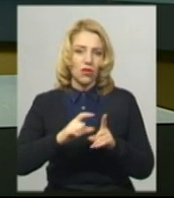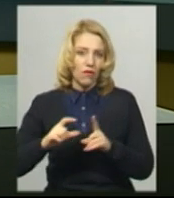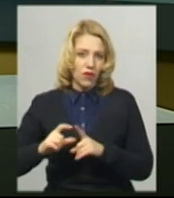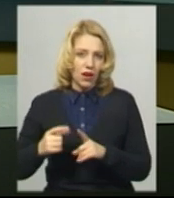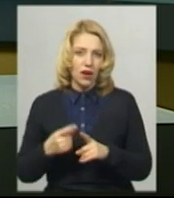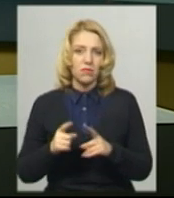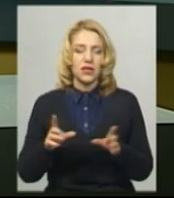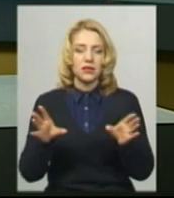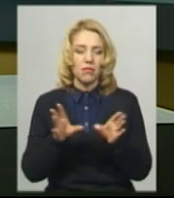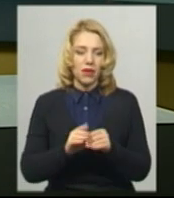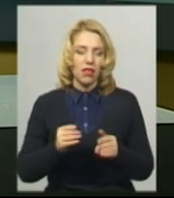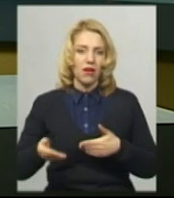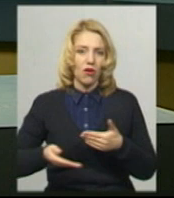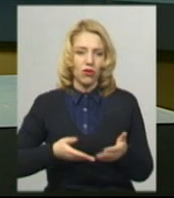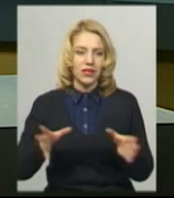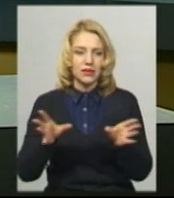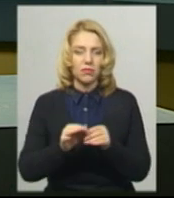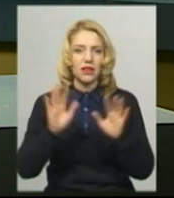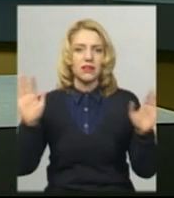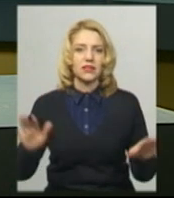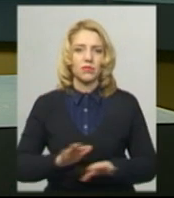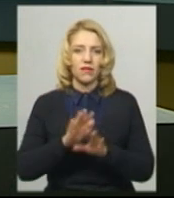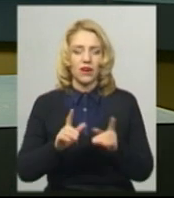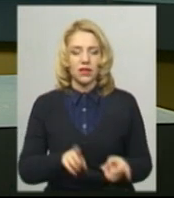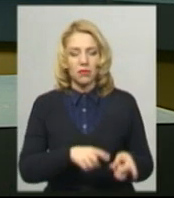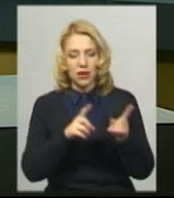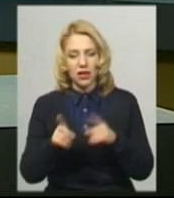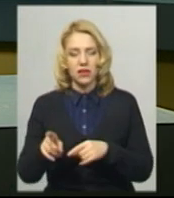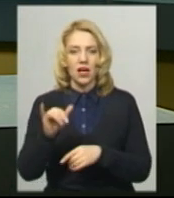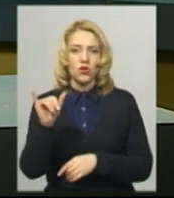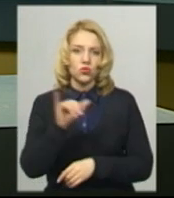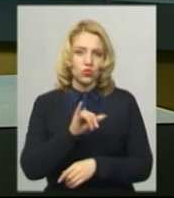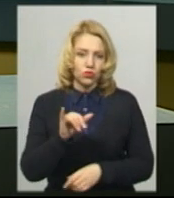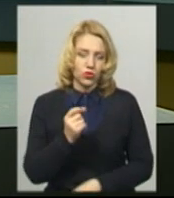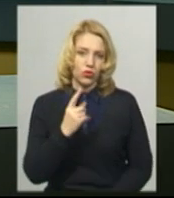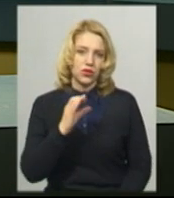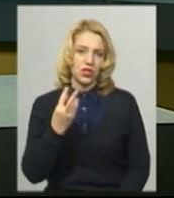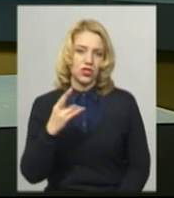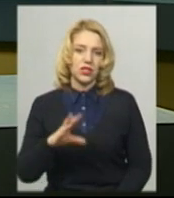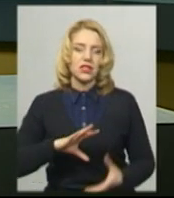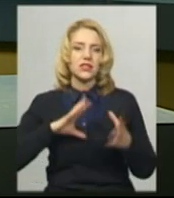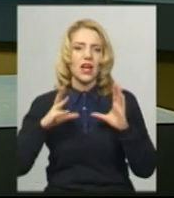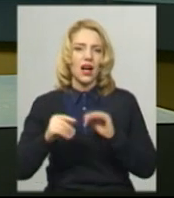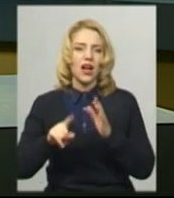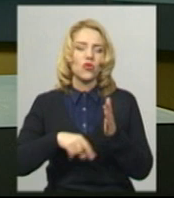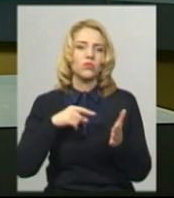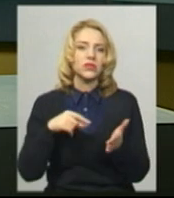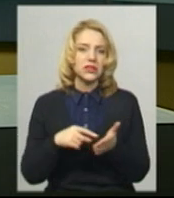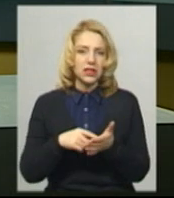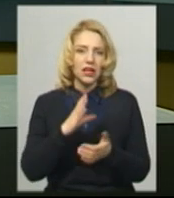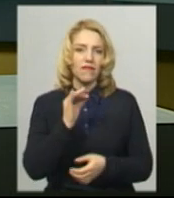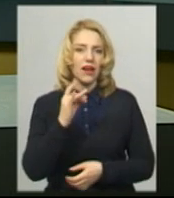ходу та спільне співання колядок перенесли на 11 січня. Скасували і загальноміський вертеп та святкову коляду в Кам'янці